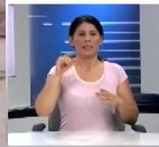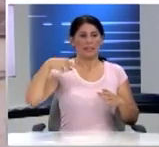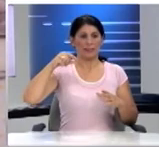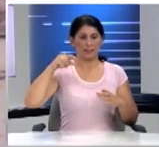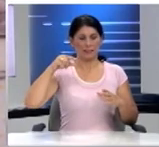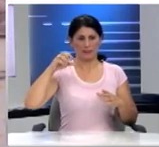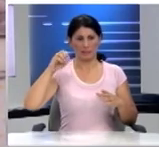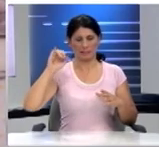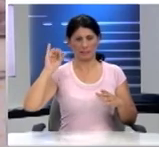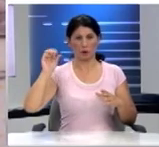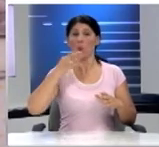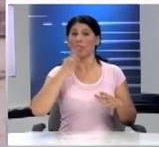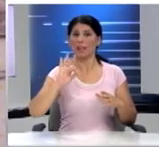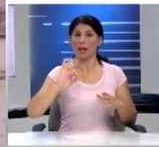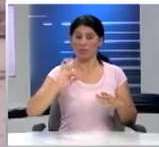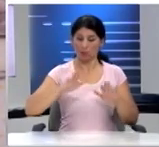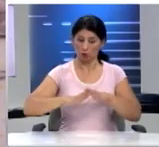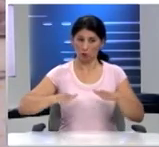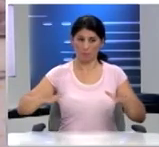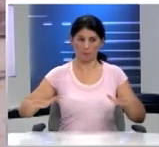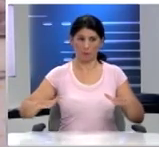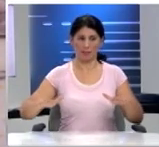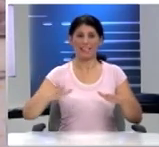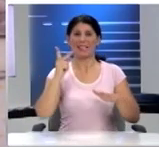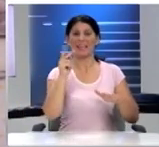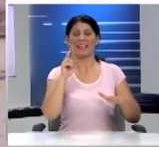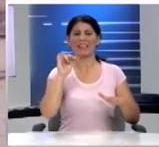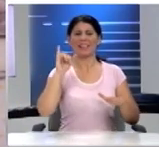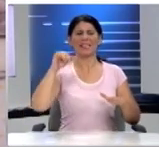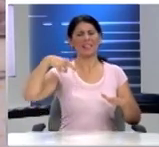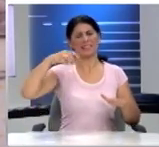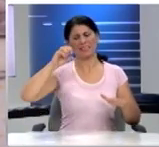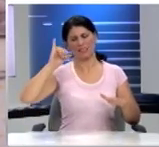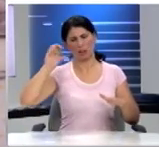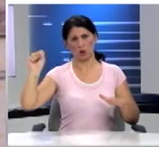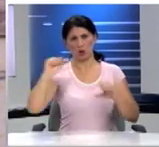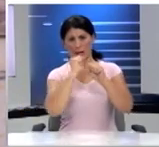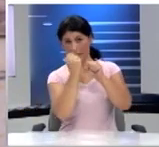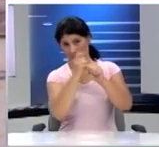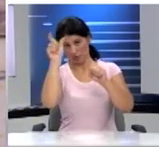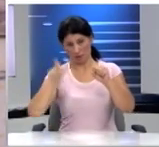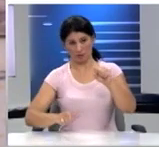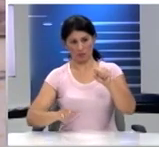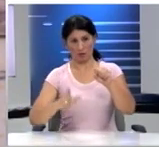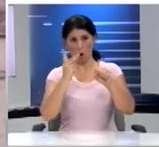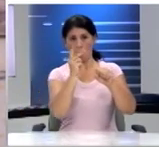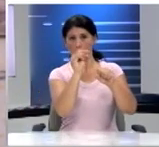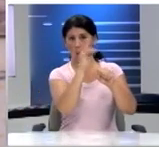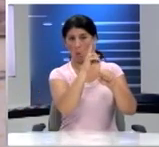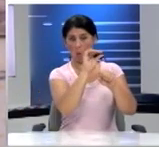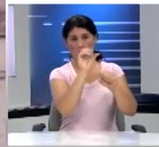έφηβος του Κρητίου Το παιδί του Κρητίου Κρητίος είναι ο γλύπτης που το έφτιαξε Ο κούρος δεν έχει